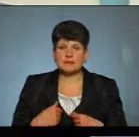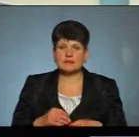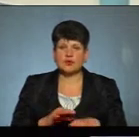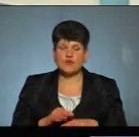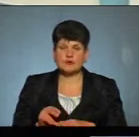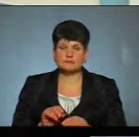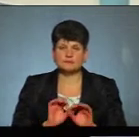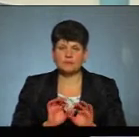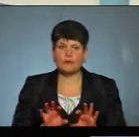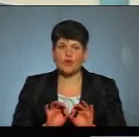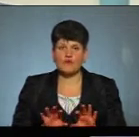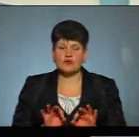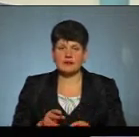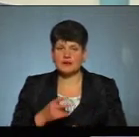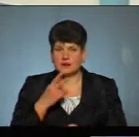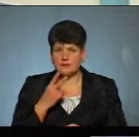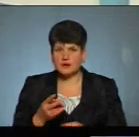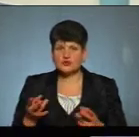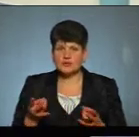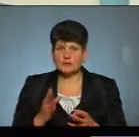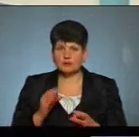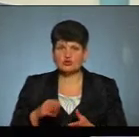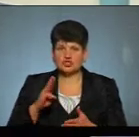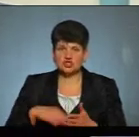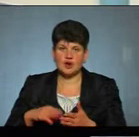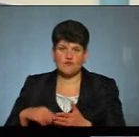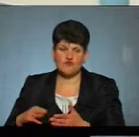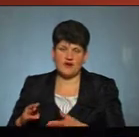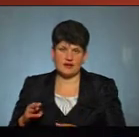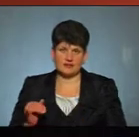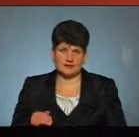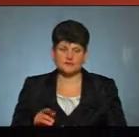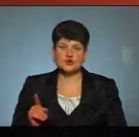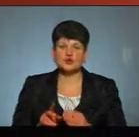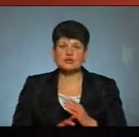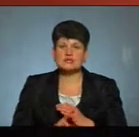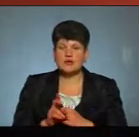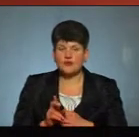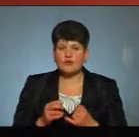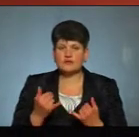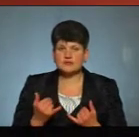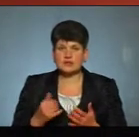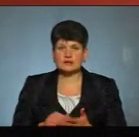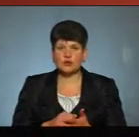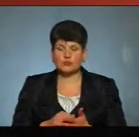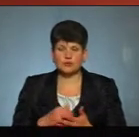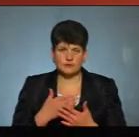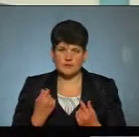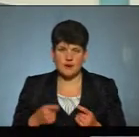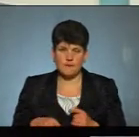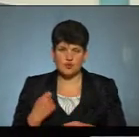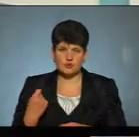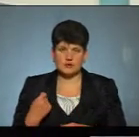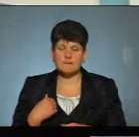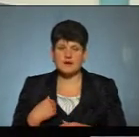профілактику, але я бачу, що придеться, напевно, штрафувати. То щодо церков наразі не задокументовано порушень? Ми